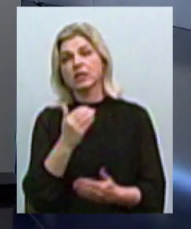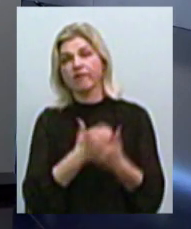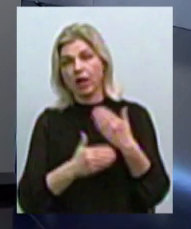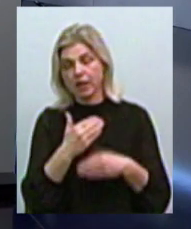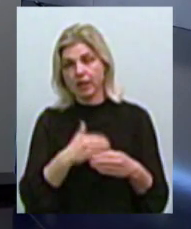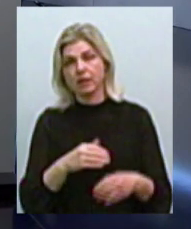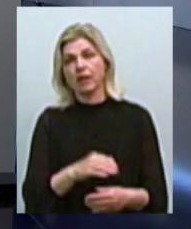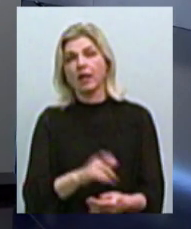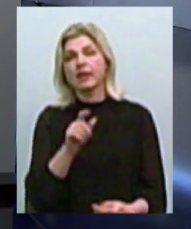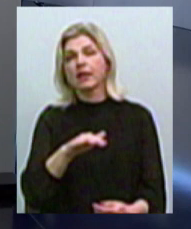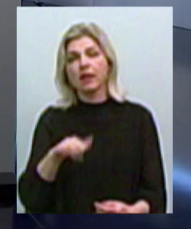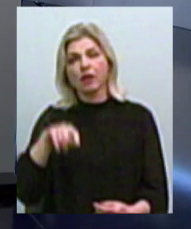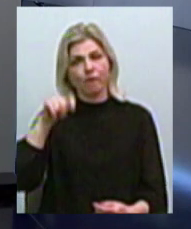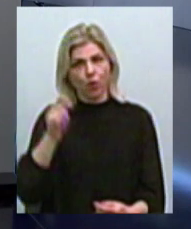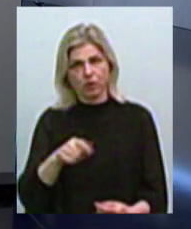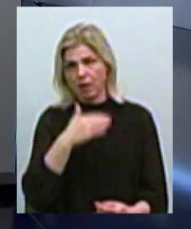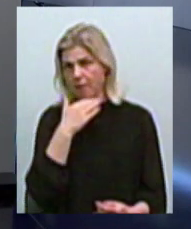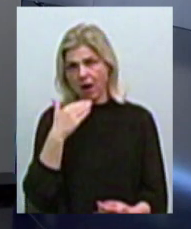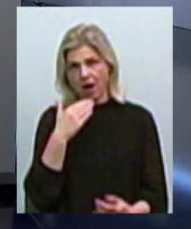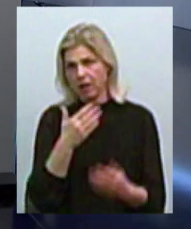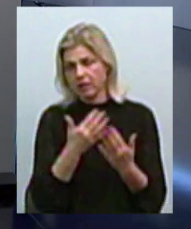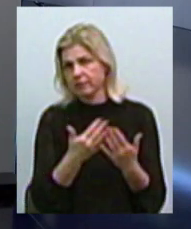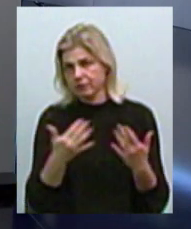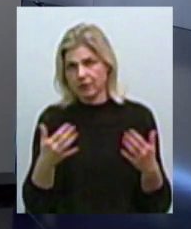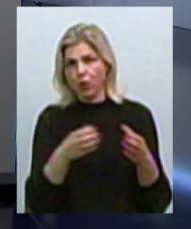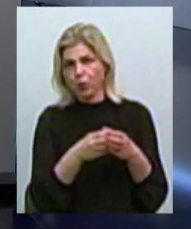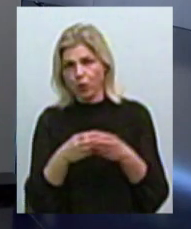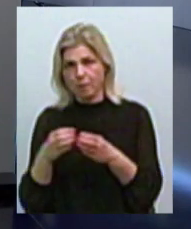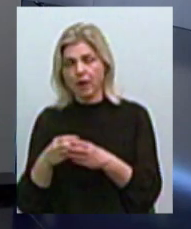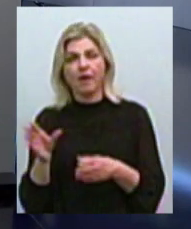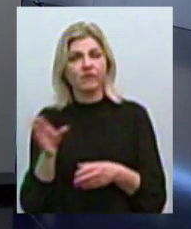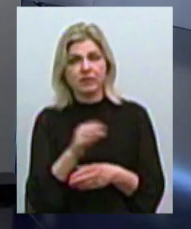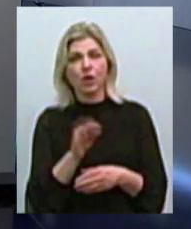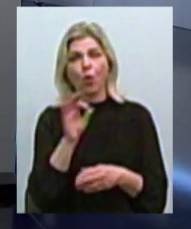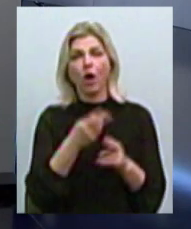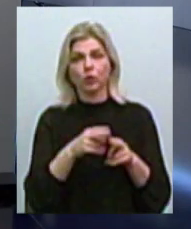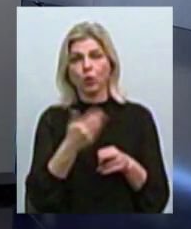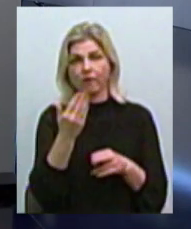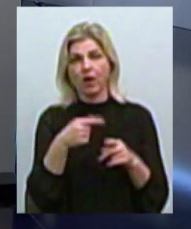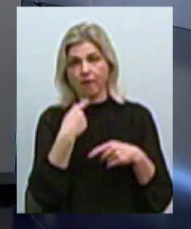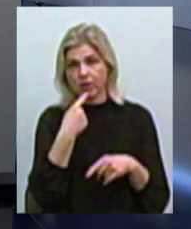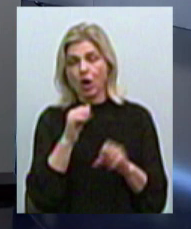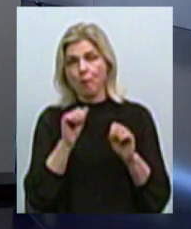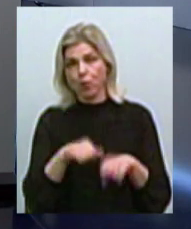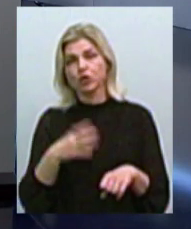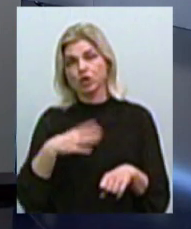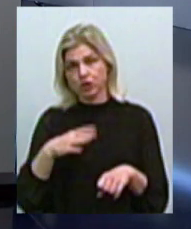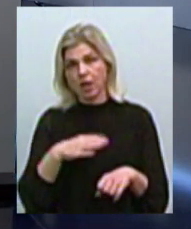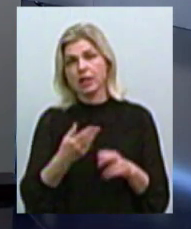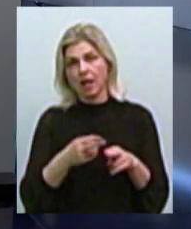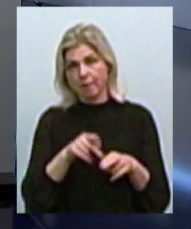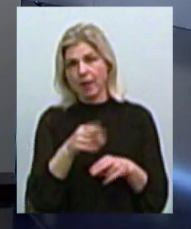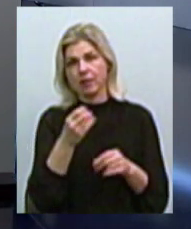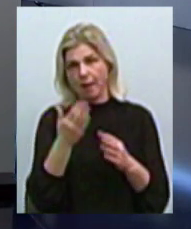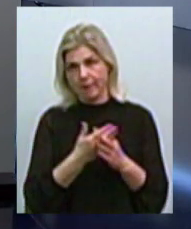войны. Все они, которые вы сейчас ознакомили, они могут рассчитывать именно на